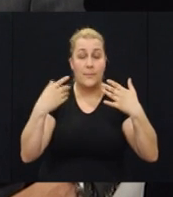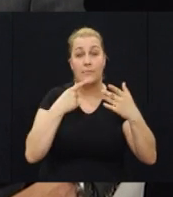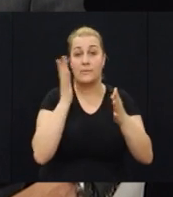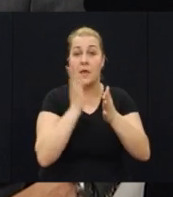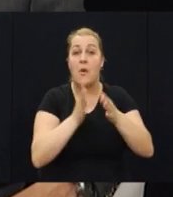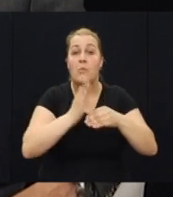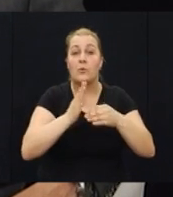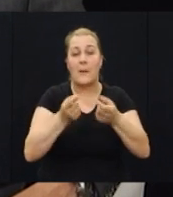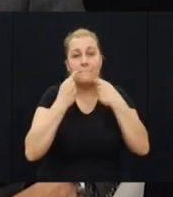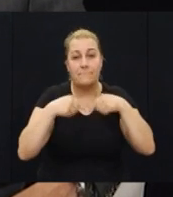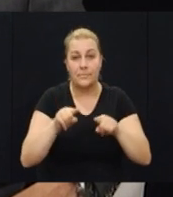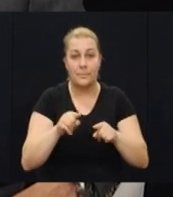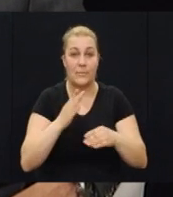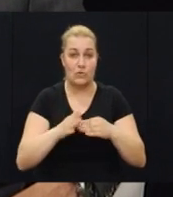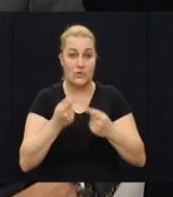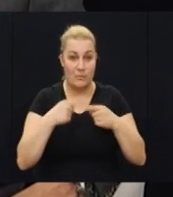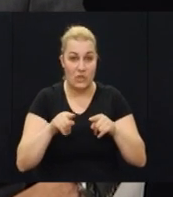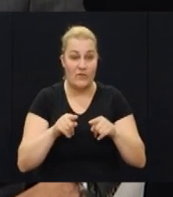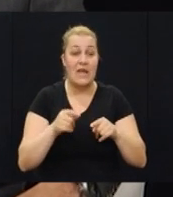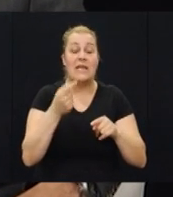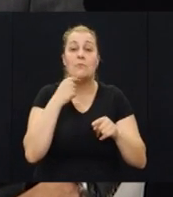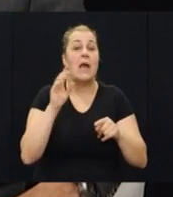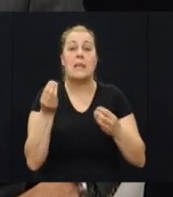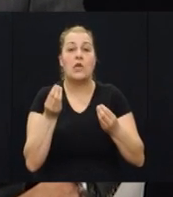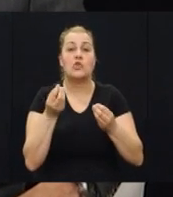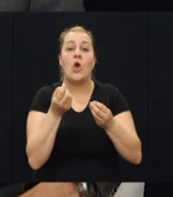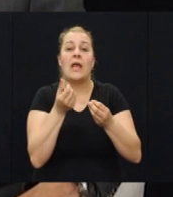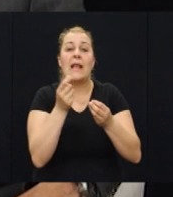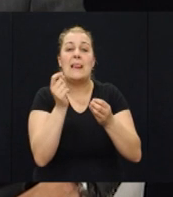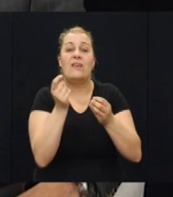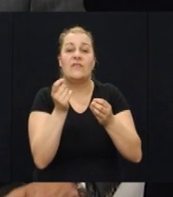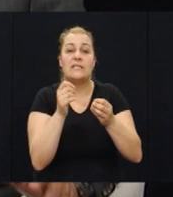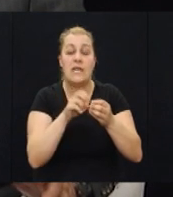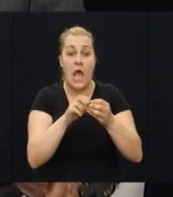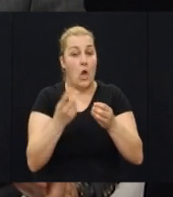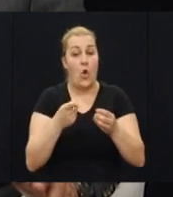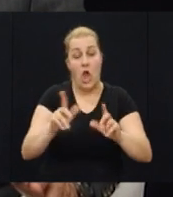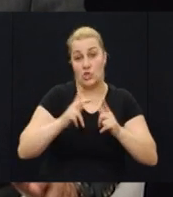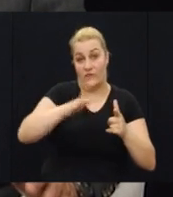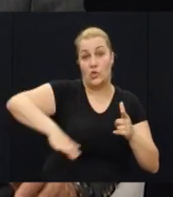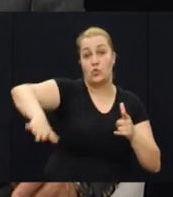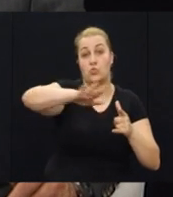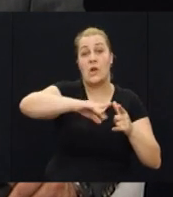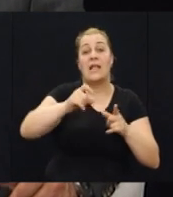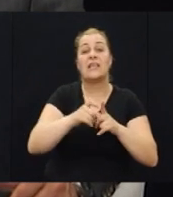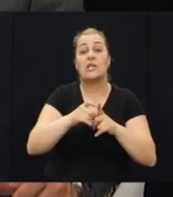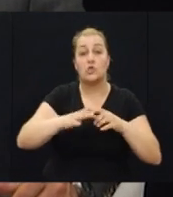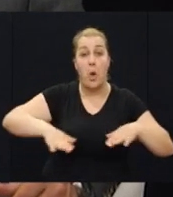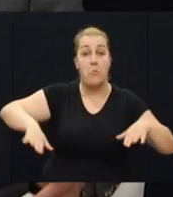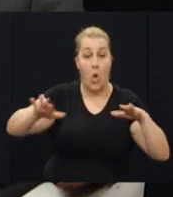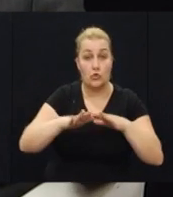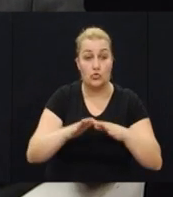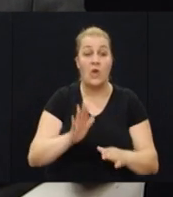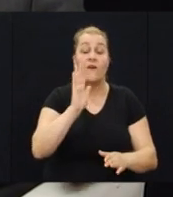zahvaljujući i ako se ne veram igljivici koja vegetira kako smo to čuli na širem drniškom području